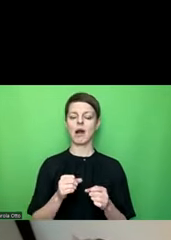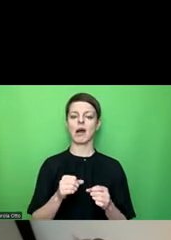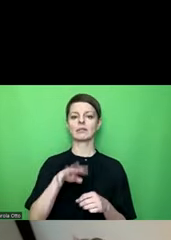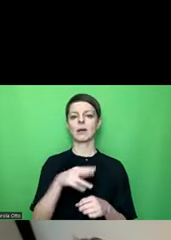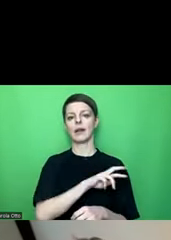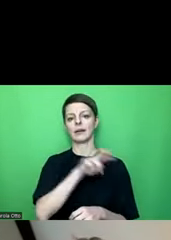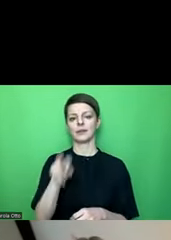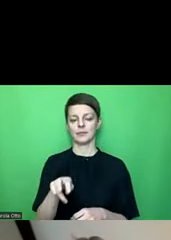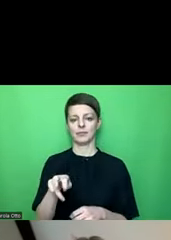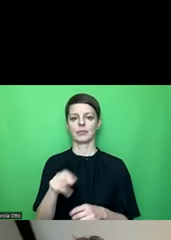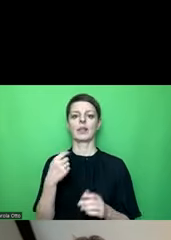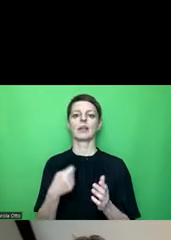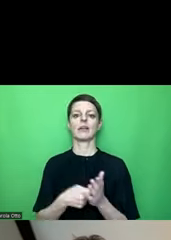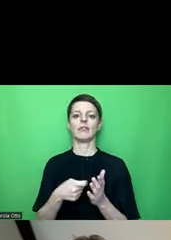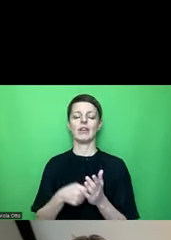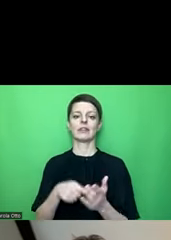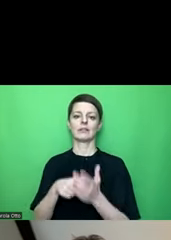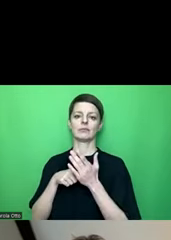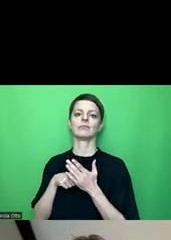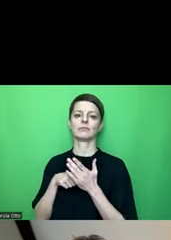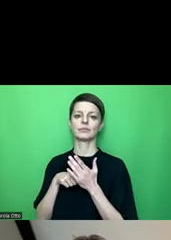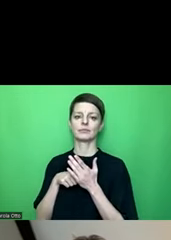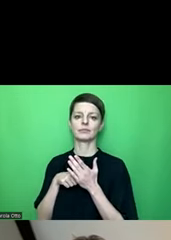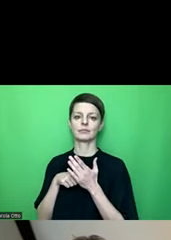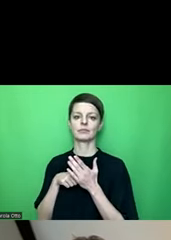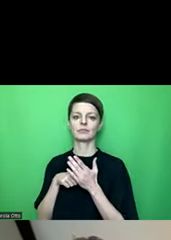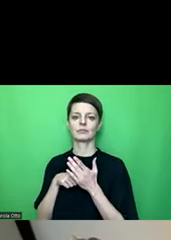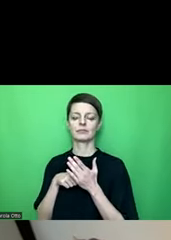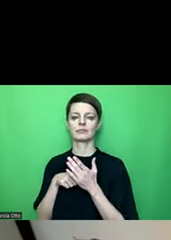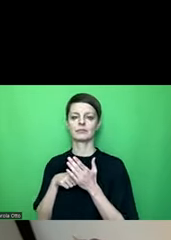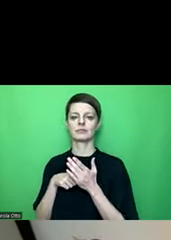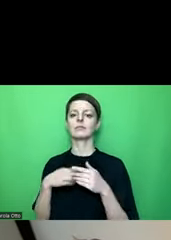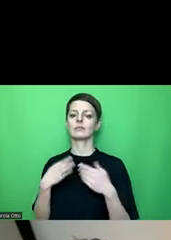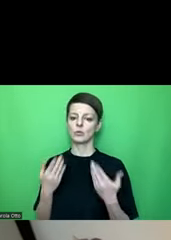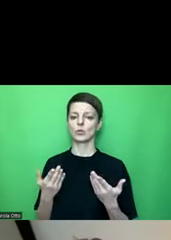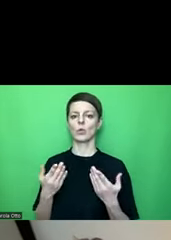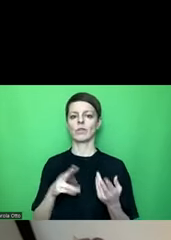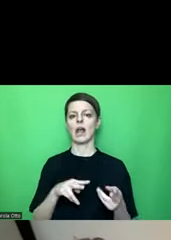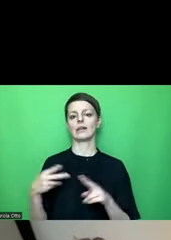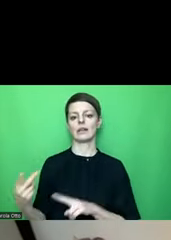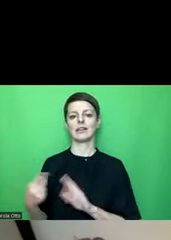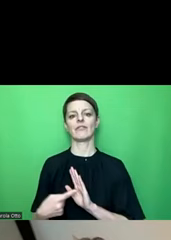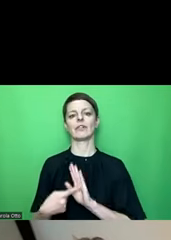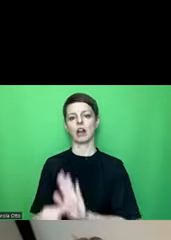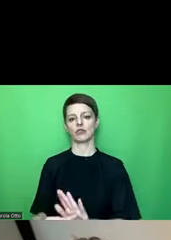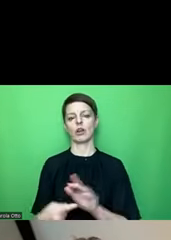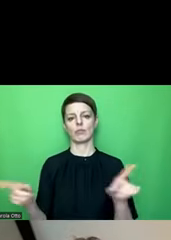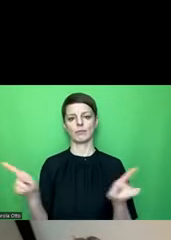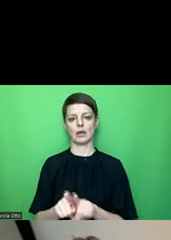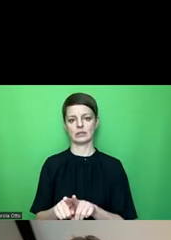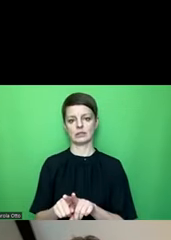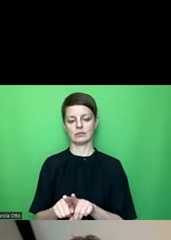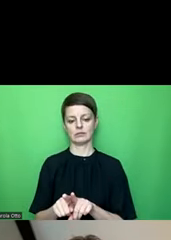und sich die Werte vorlesen lassen, aus der Tabelle raus. Und das entspricht dann einer alternativen Darstellung des